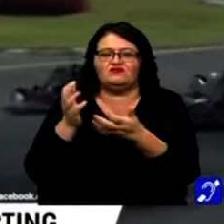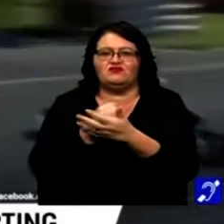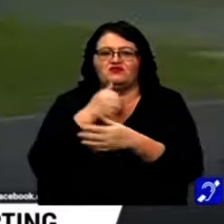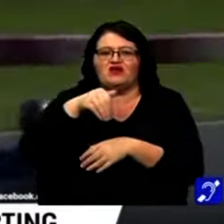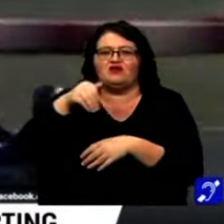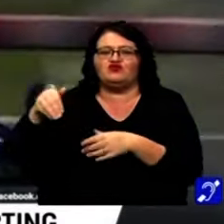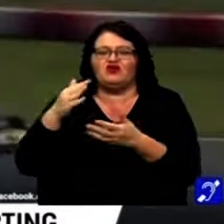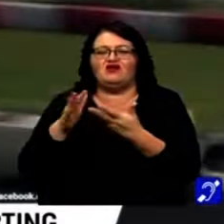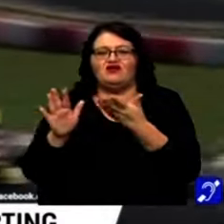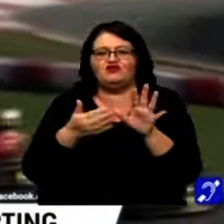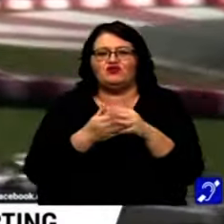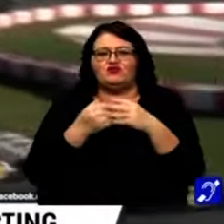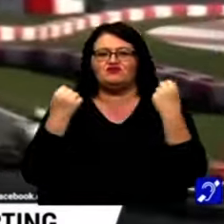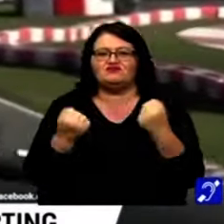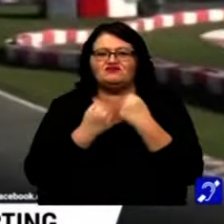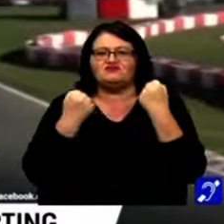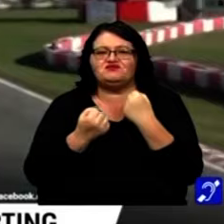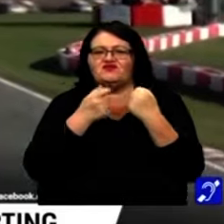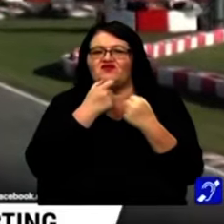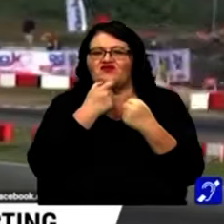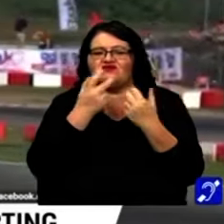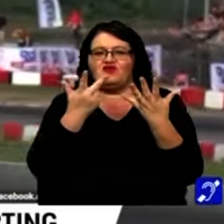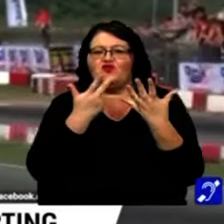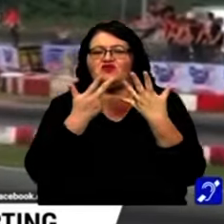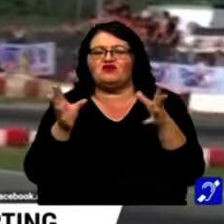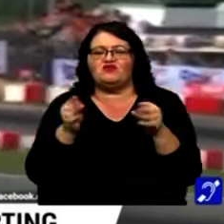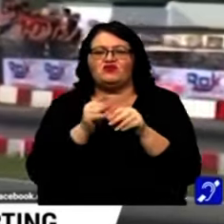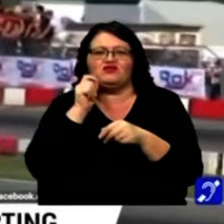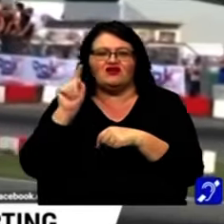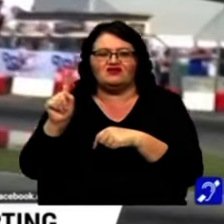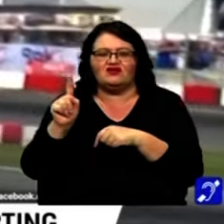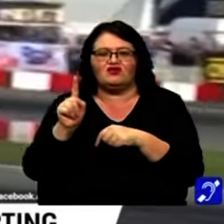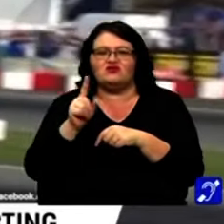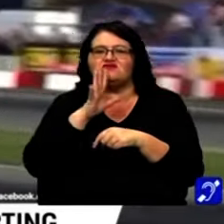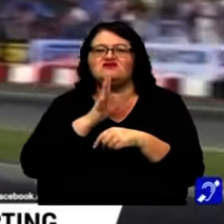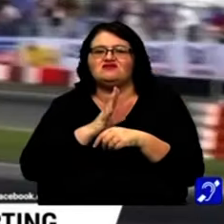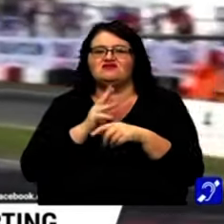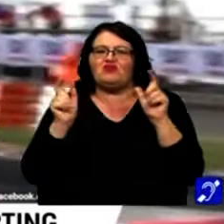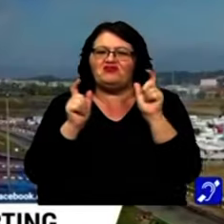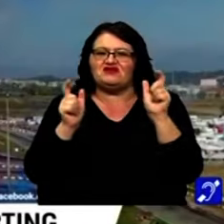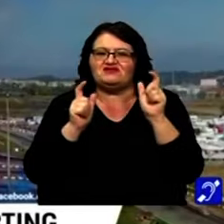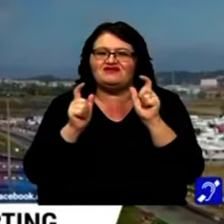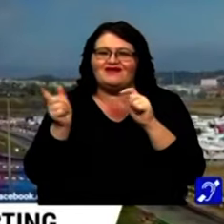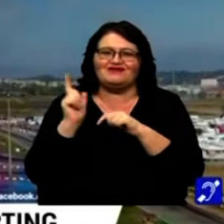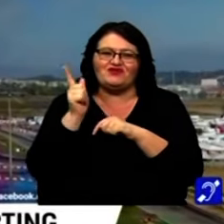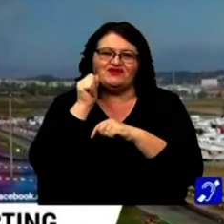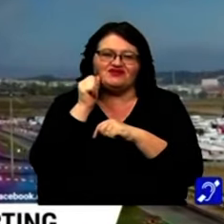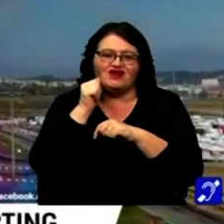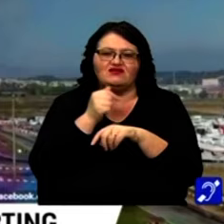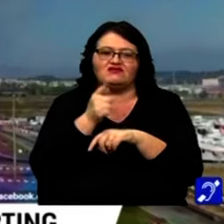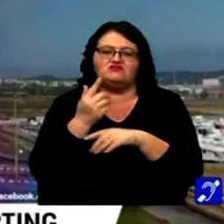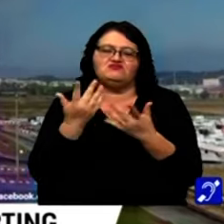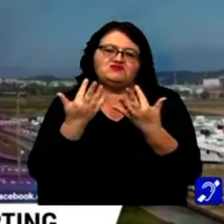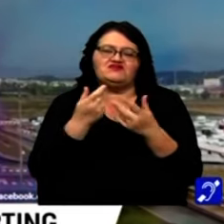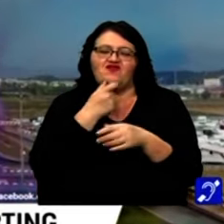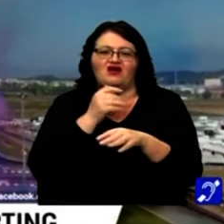Mihai Muncean a început să practice karting la vârsta de 8 ani împreună cu tatăl său, ca simplu mijloc de petrecerea timpului liber. În câțiva ani,